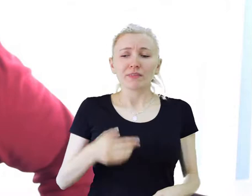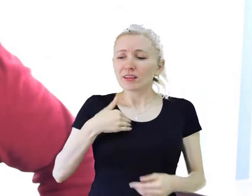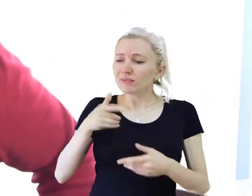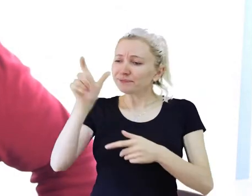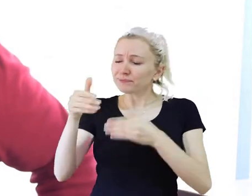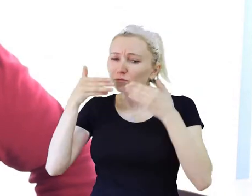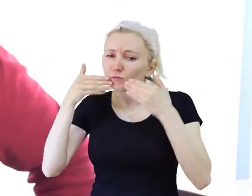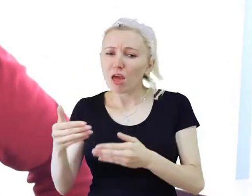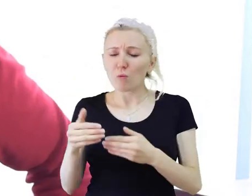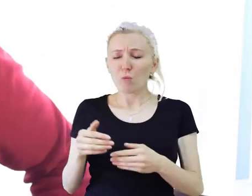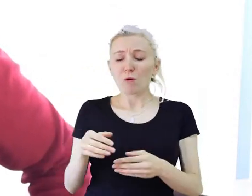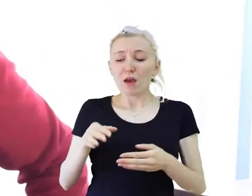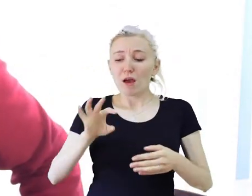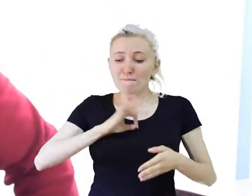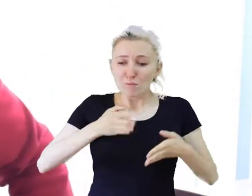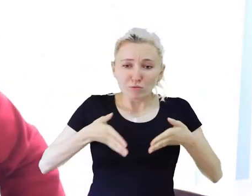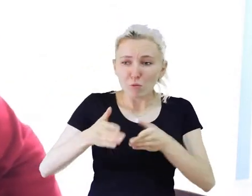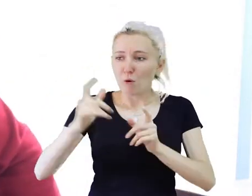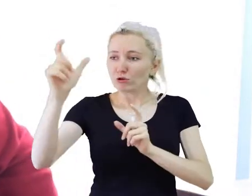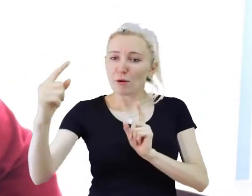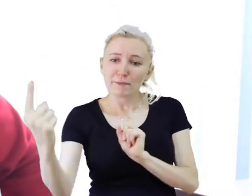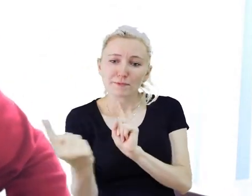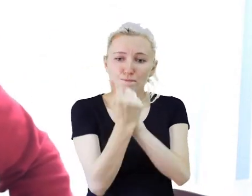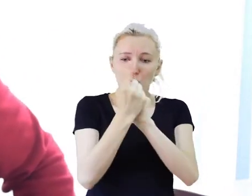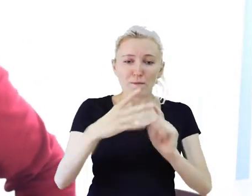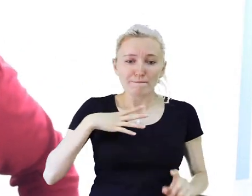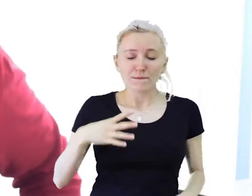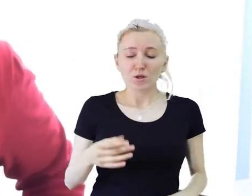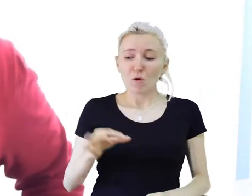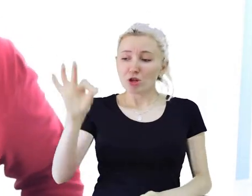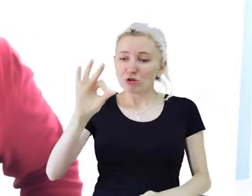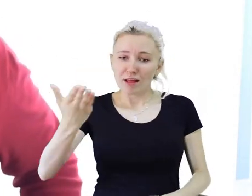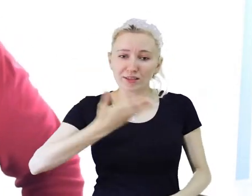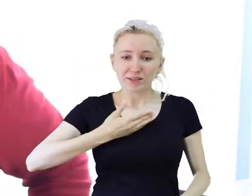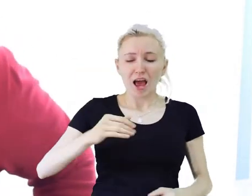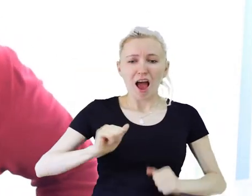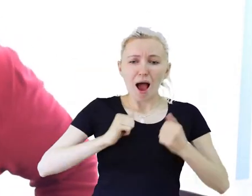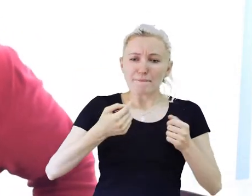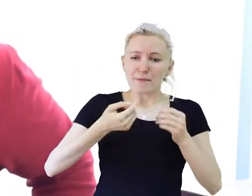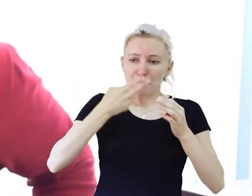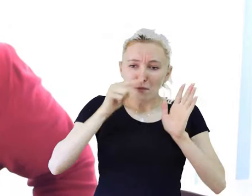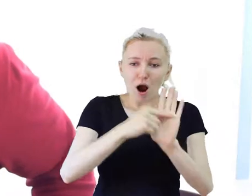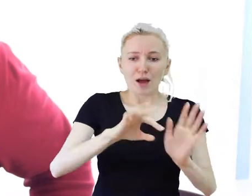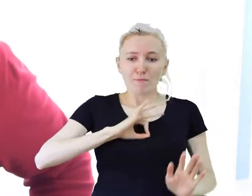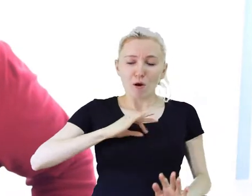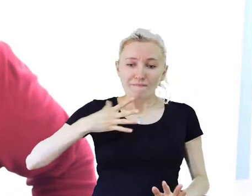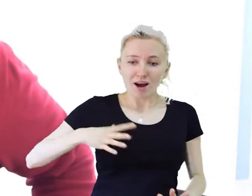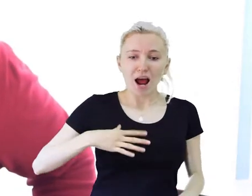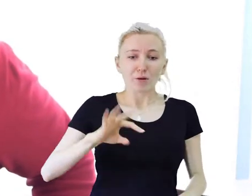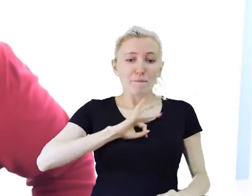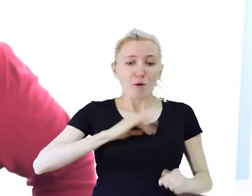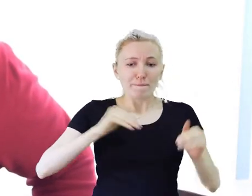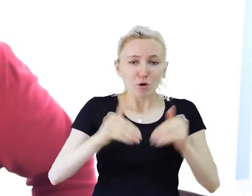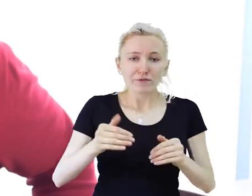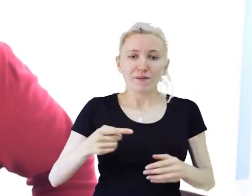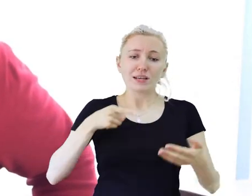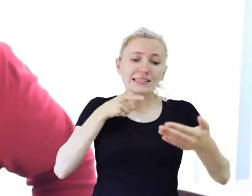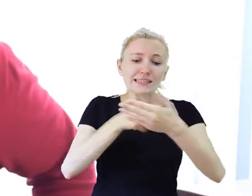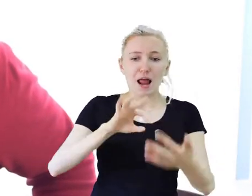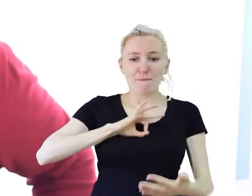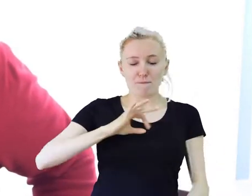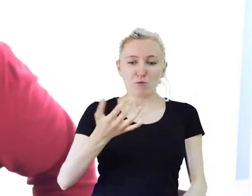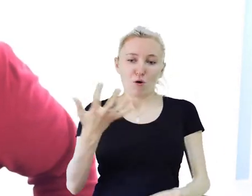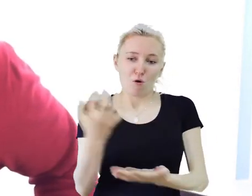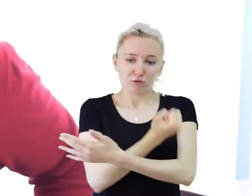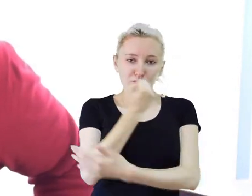też, i za to, że spotkałem się na swoją drodze, że dałeś mi taką szansę do pierwszej pracy, do pierwszego